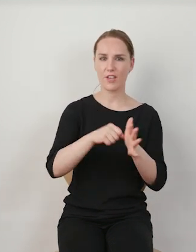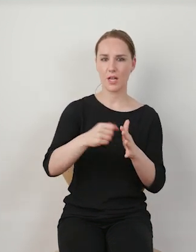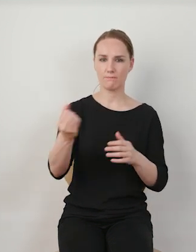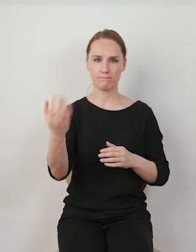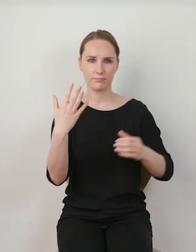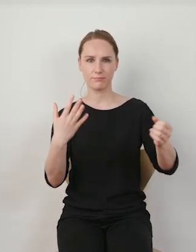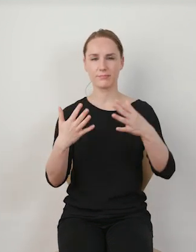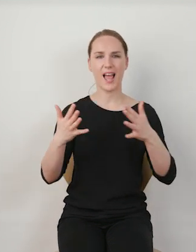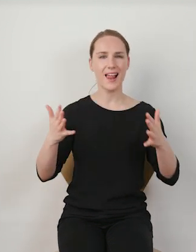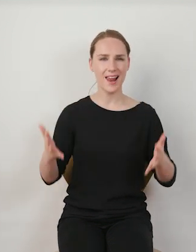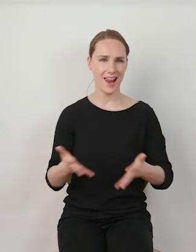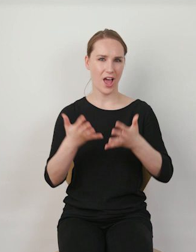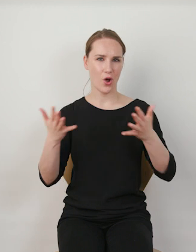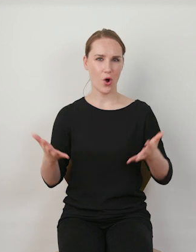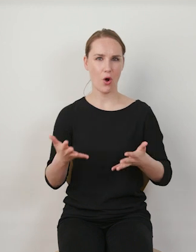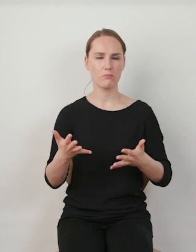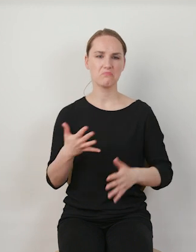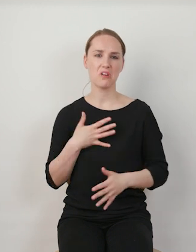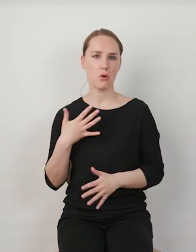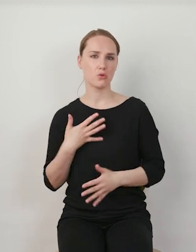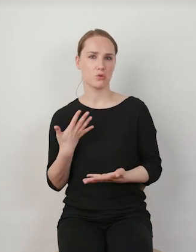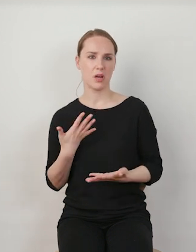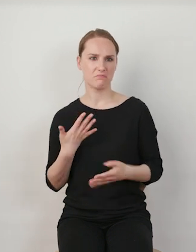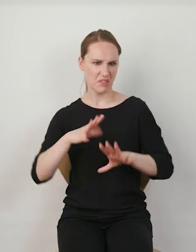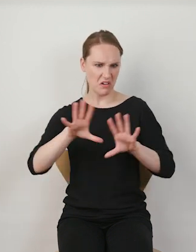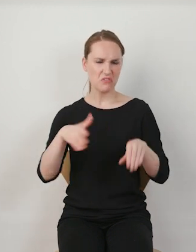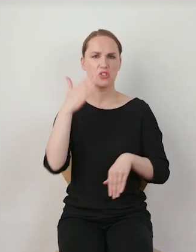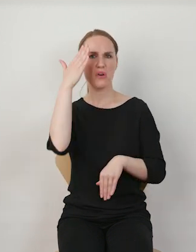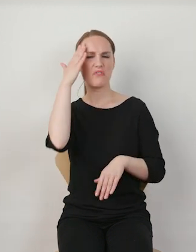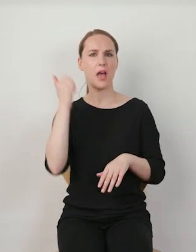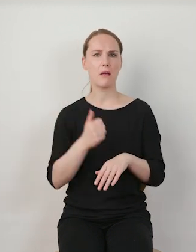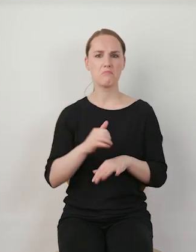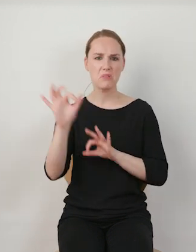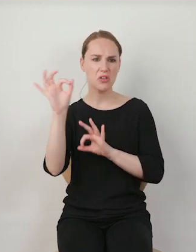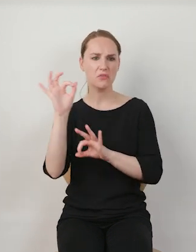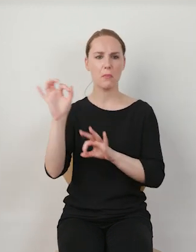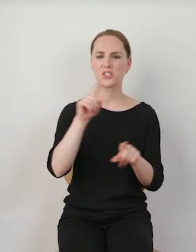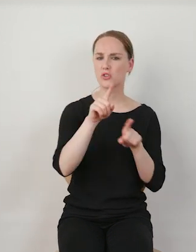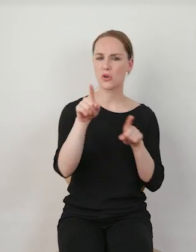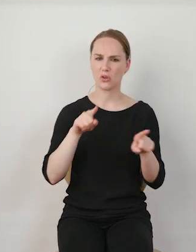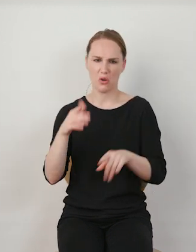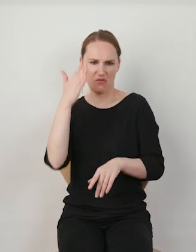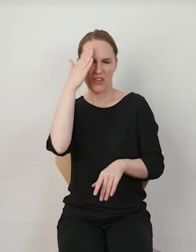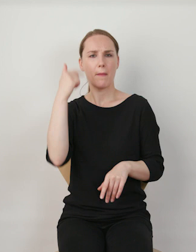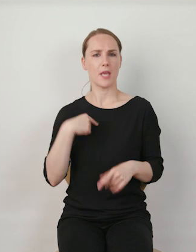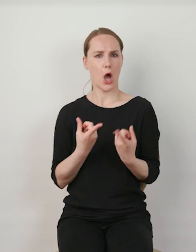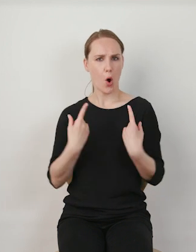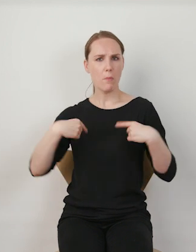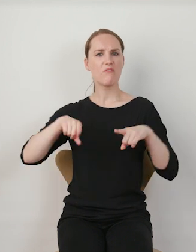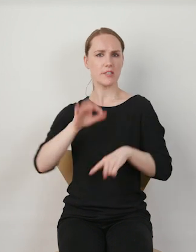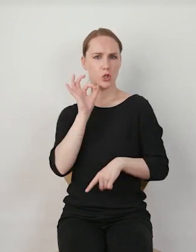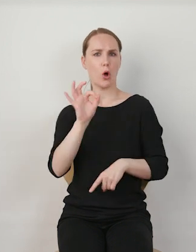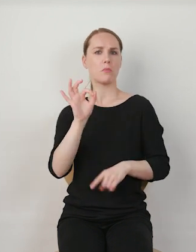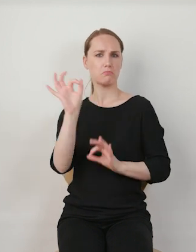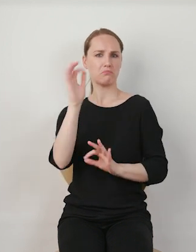lekki, mamy takie wrażenie, że jesteśmy bardzo dobrze poinformowanymi obywatelami. I